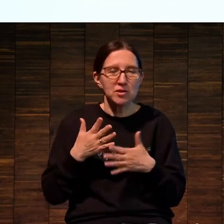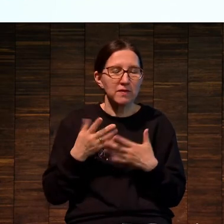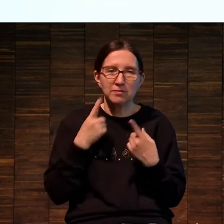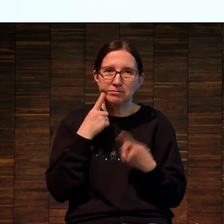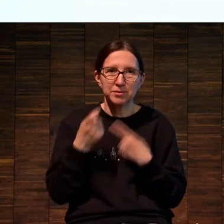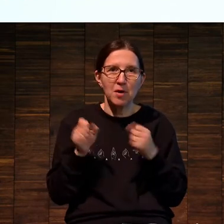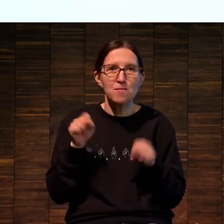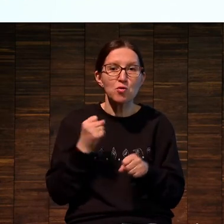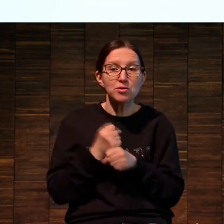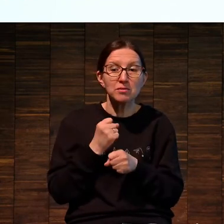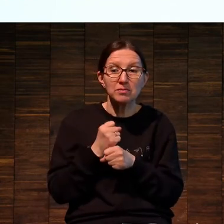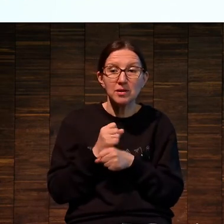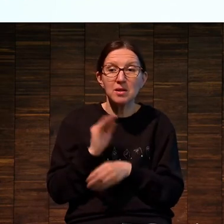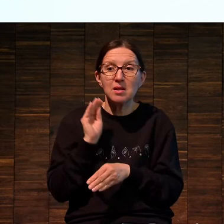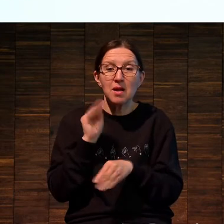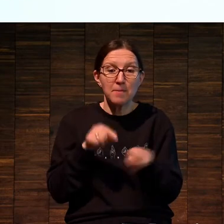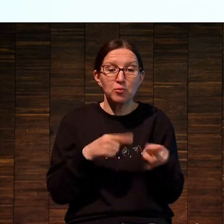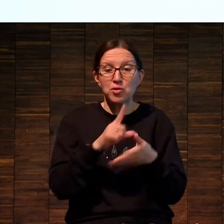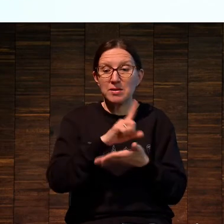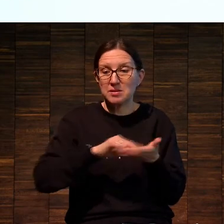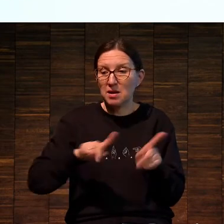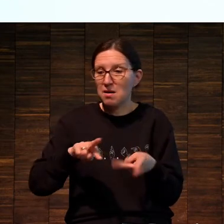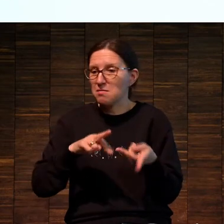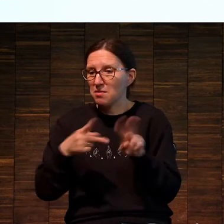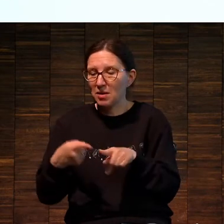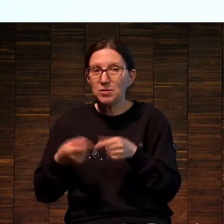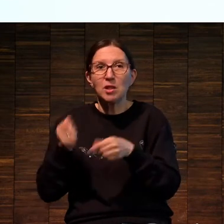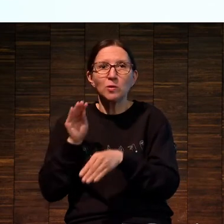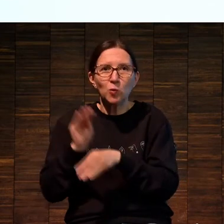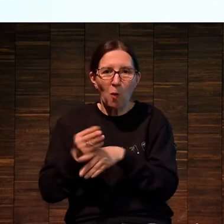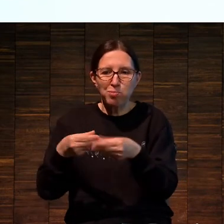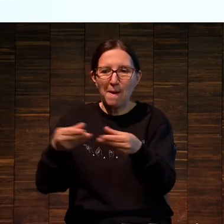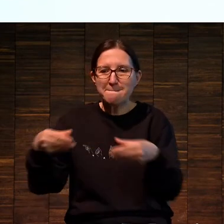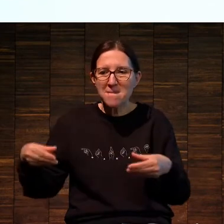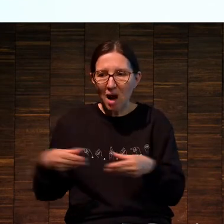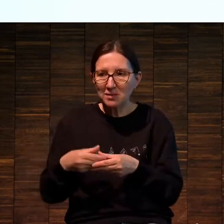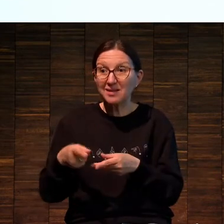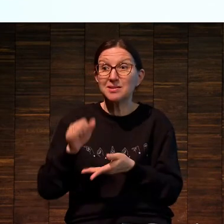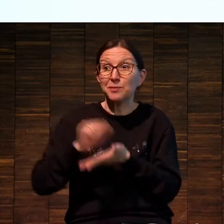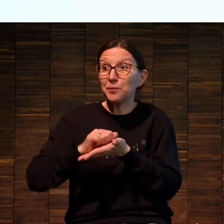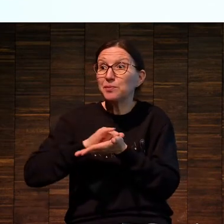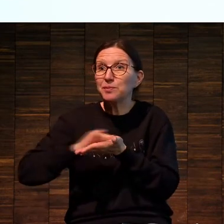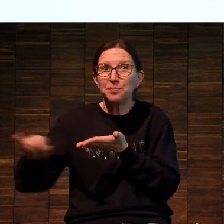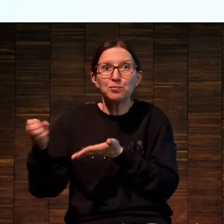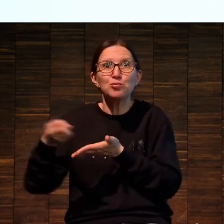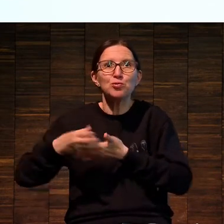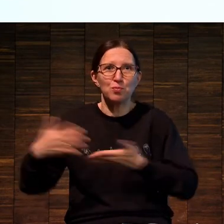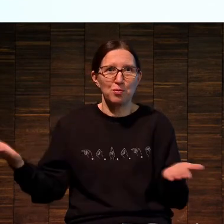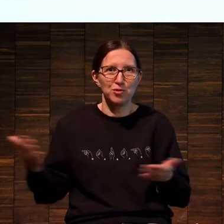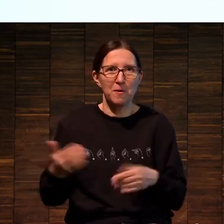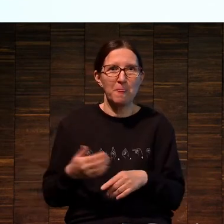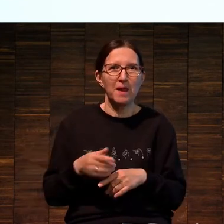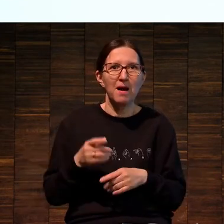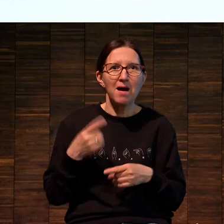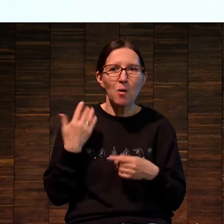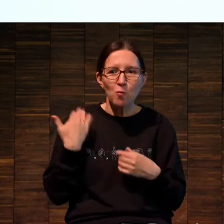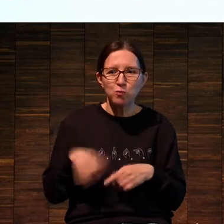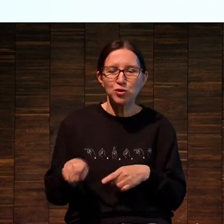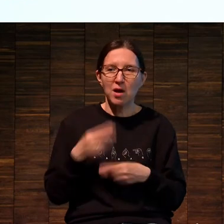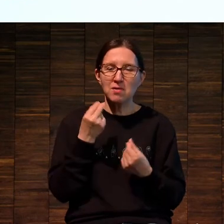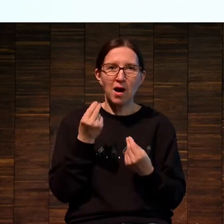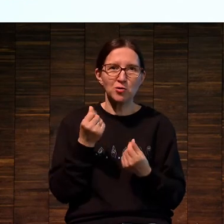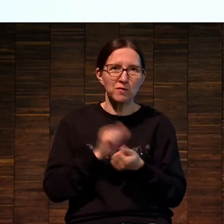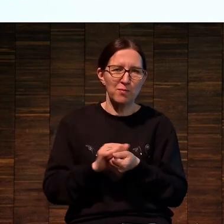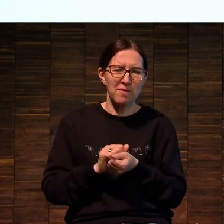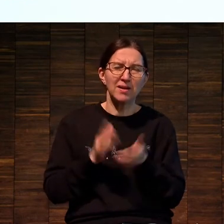создать дополнительную матрицу. Это все нас упирает в разговор про оригинальность, неоригинальность, тиражность и так далее. Это на самом деле безумно